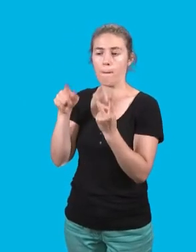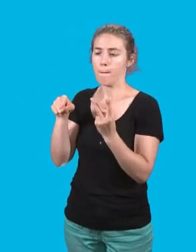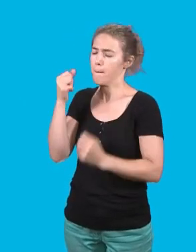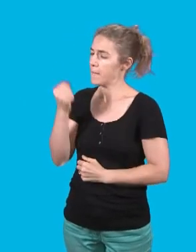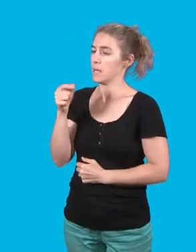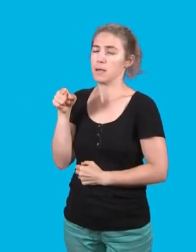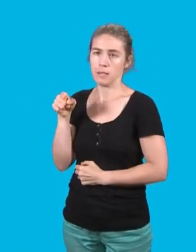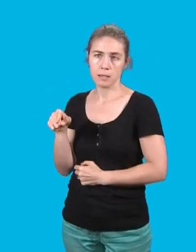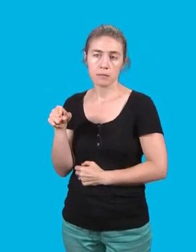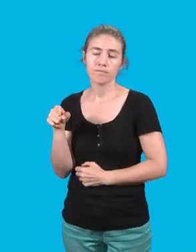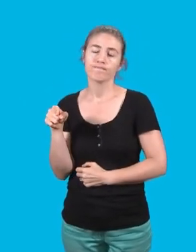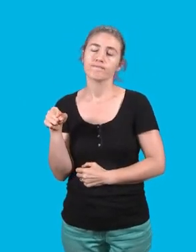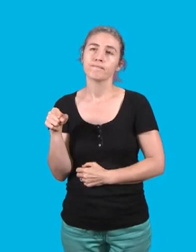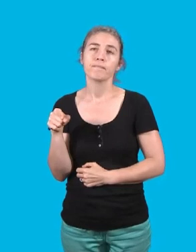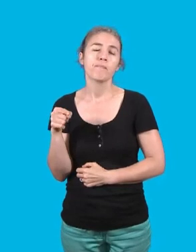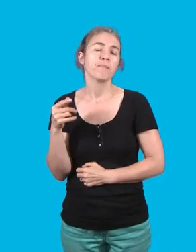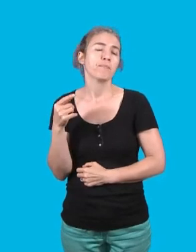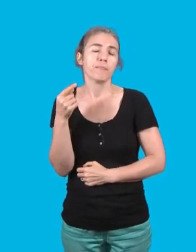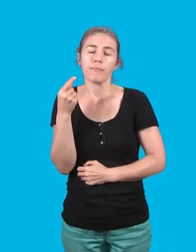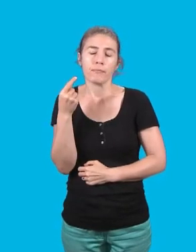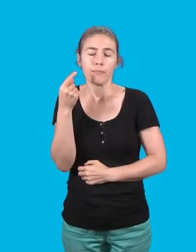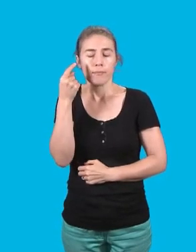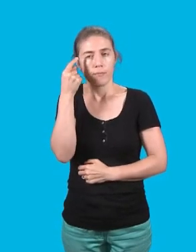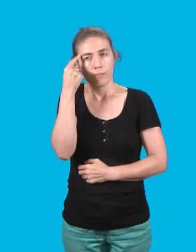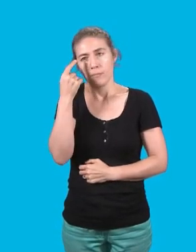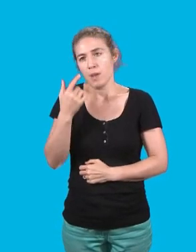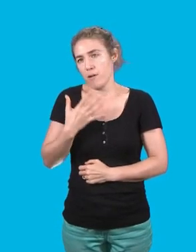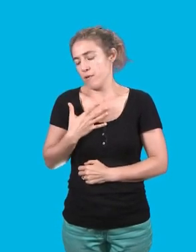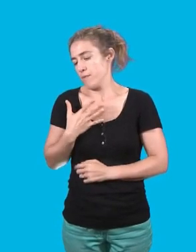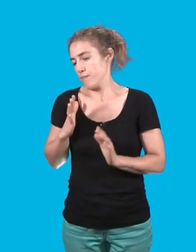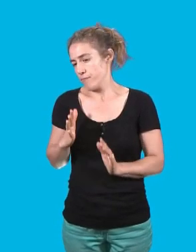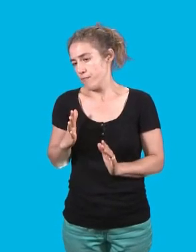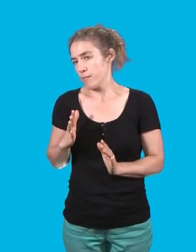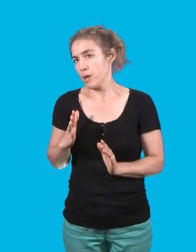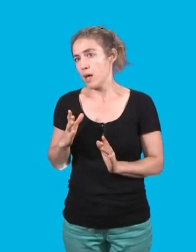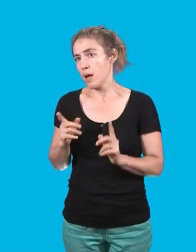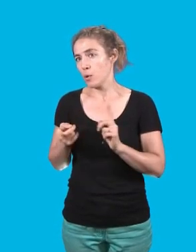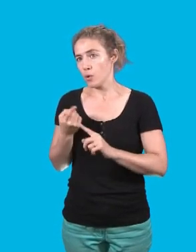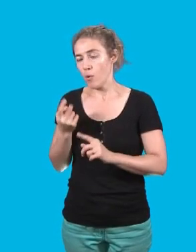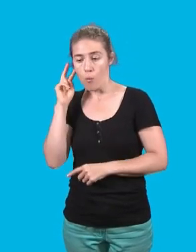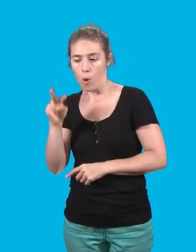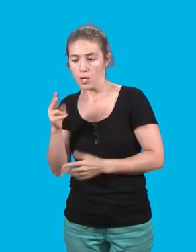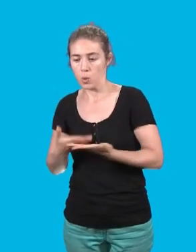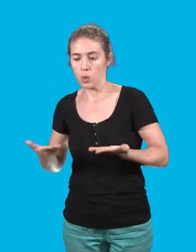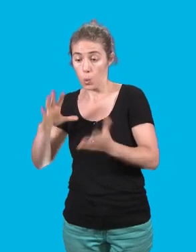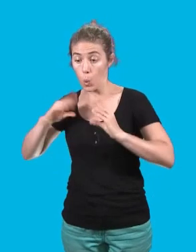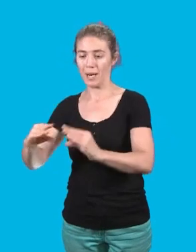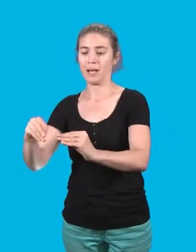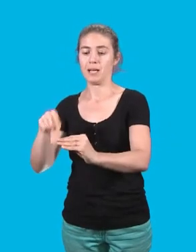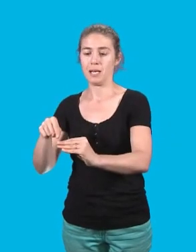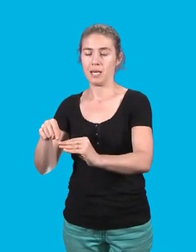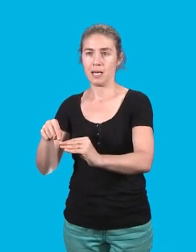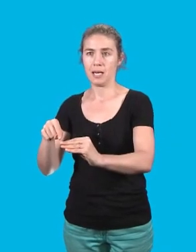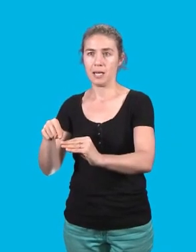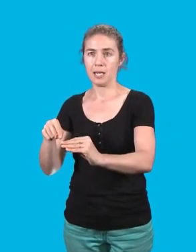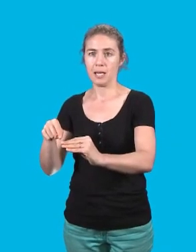Je crois qu'il faut qu'on analyse ce que nous présentons aujourd'hui à l'aune de cette réalité et du danger qui